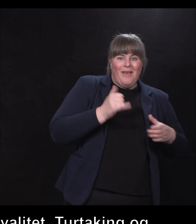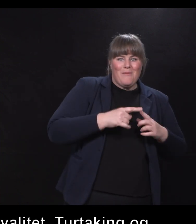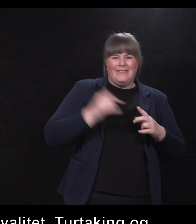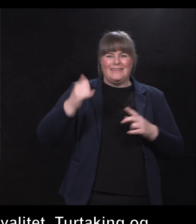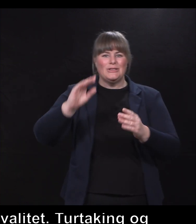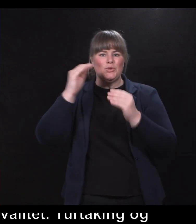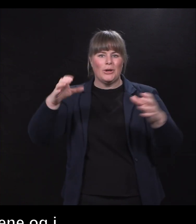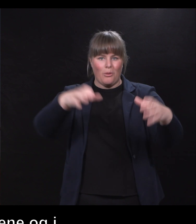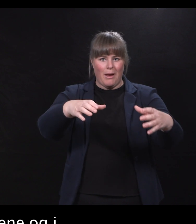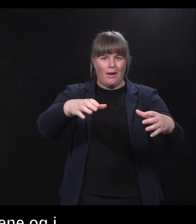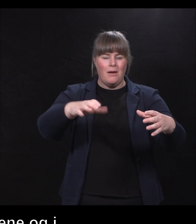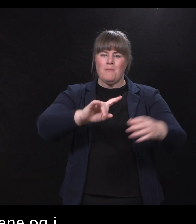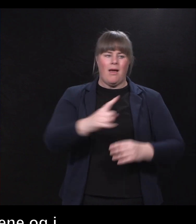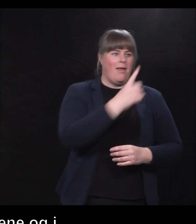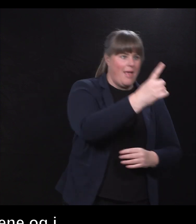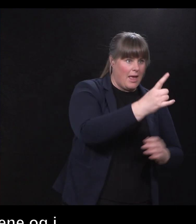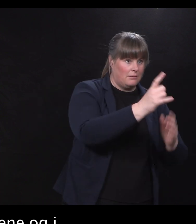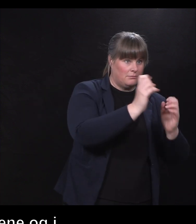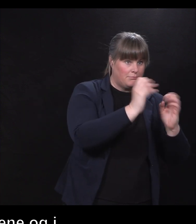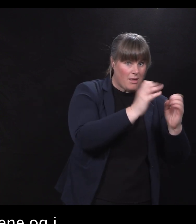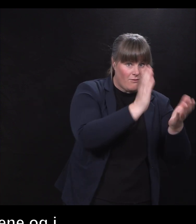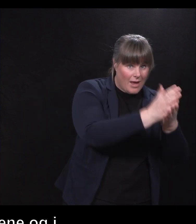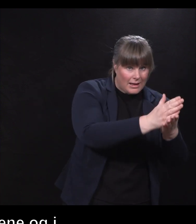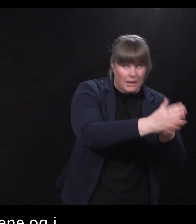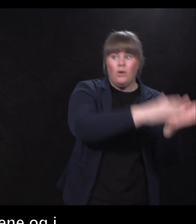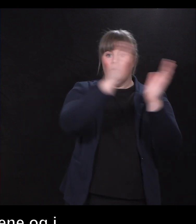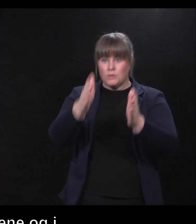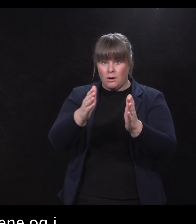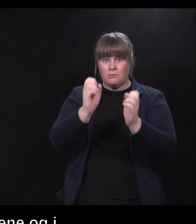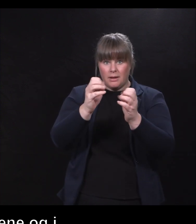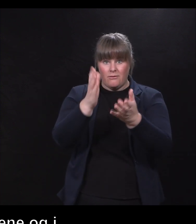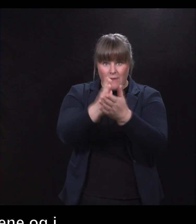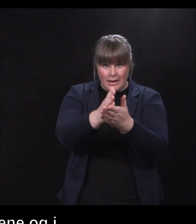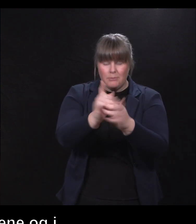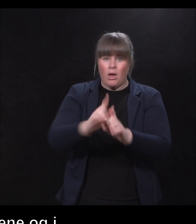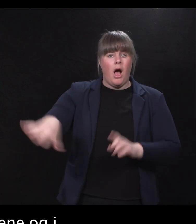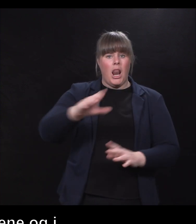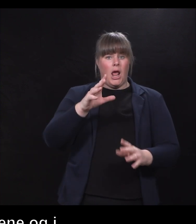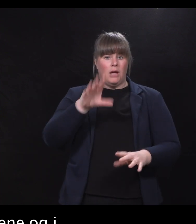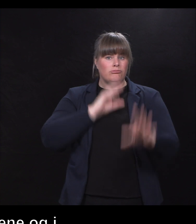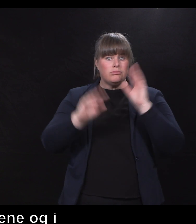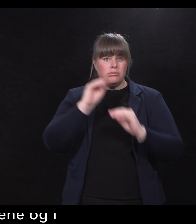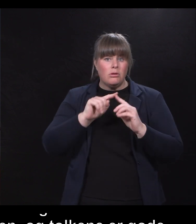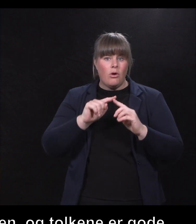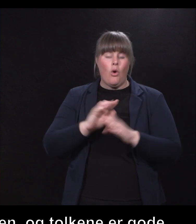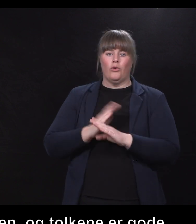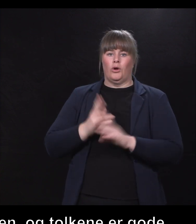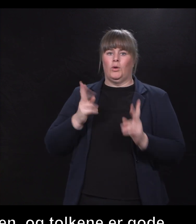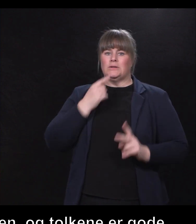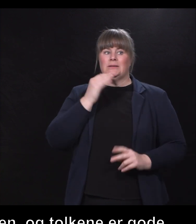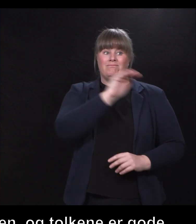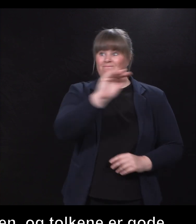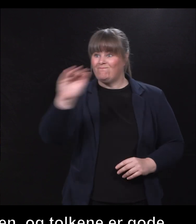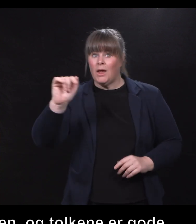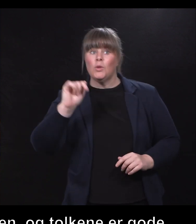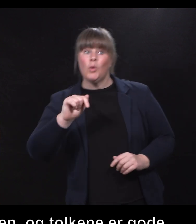sagt. Og tolkene våre er veldig gode på å minne oss på. Nå er det på tide med pausesteiner, så nå må du ta en liten pause. Hvis ikke, fortsetter